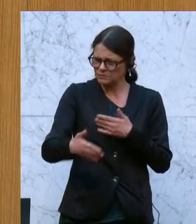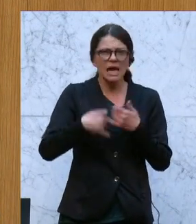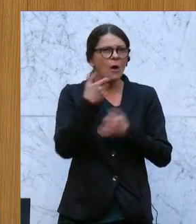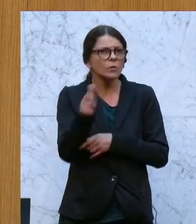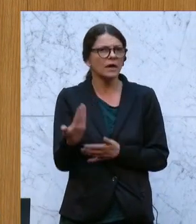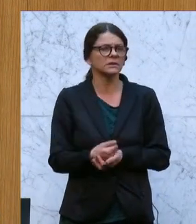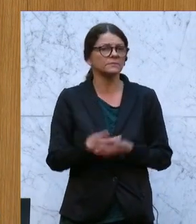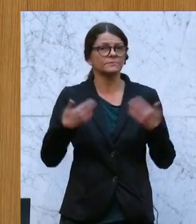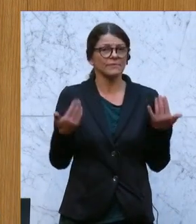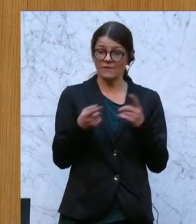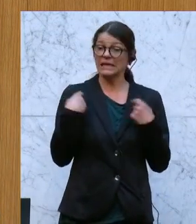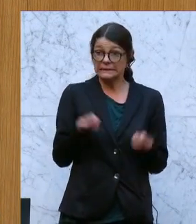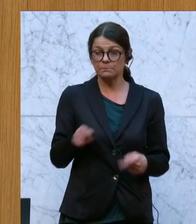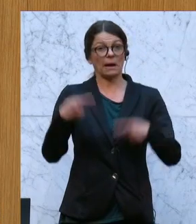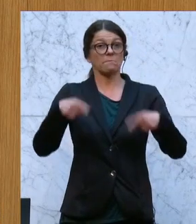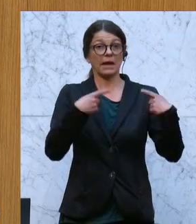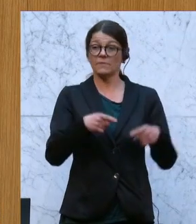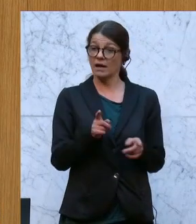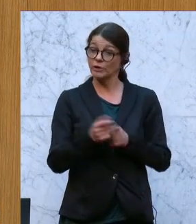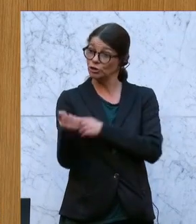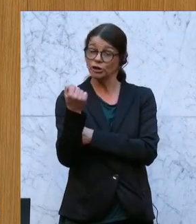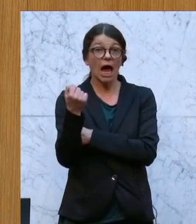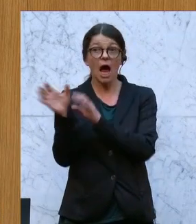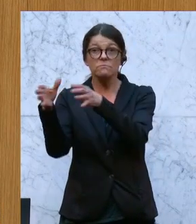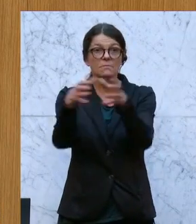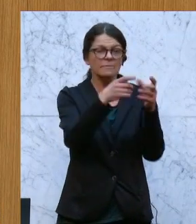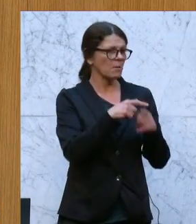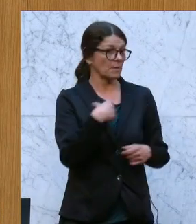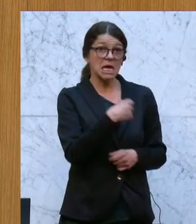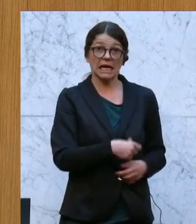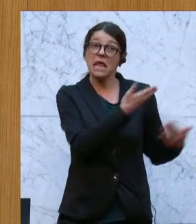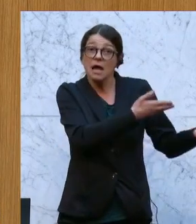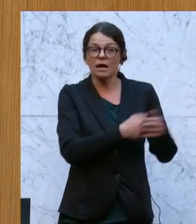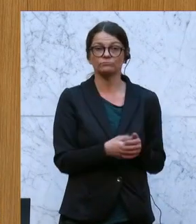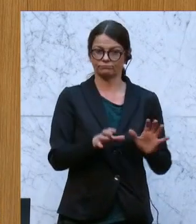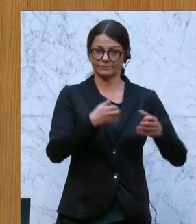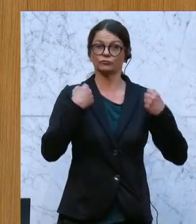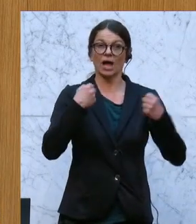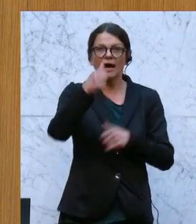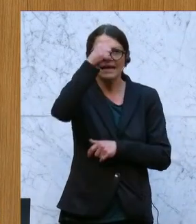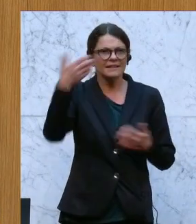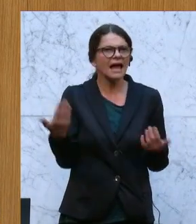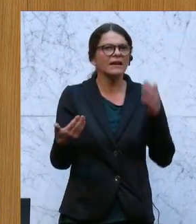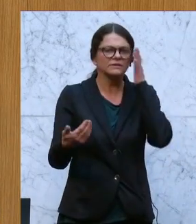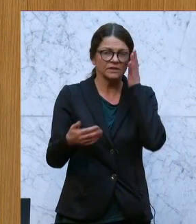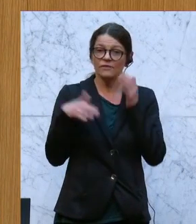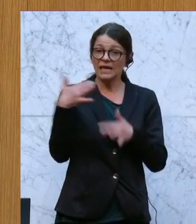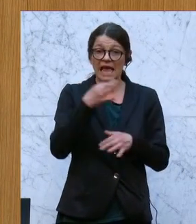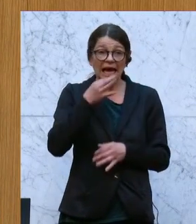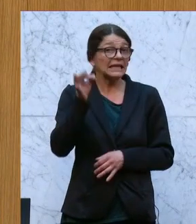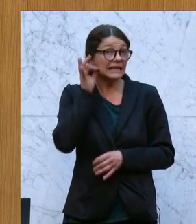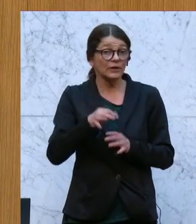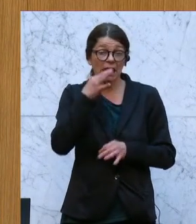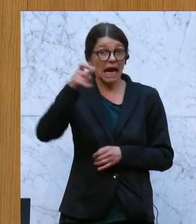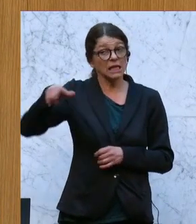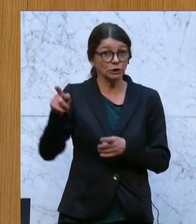einer Konfrontation mit erstarkenden Akteuren wie China, mit erstarkenden Akteuren wie Indien. Viele Rednerinnen und Redner haben das